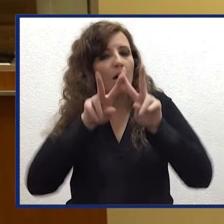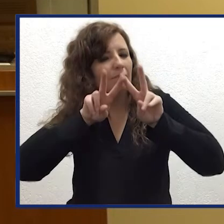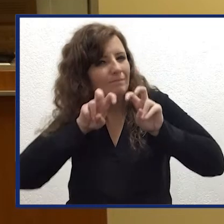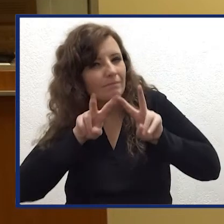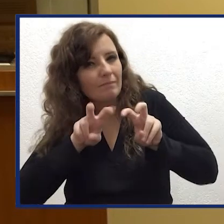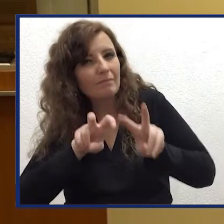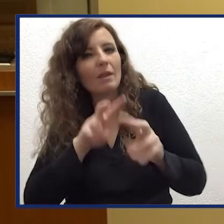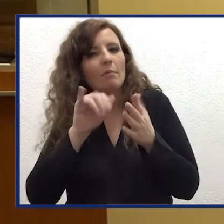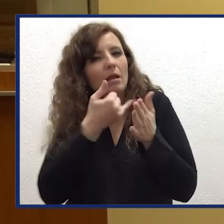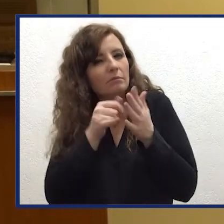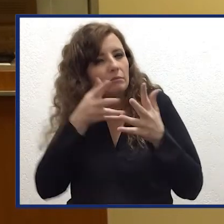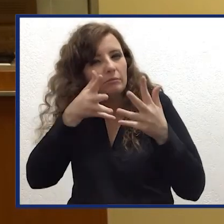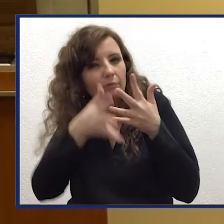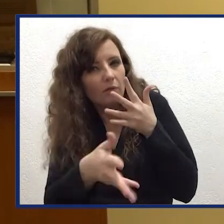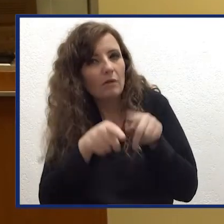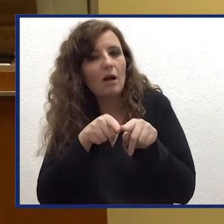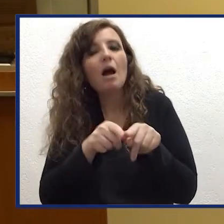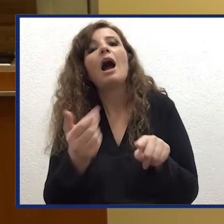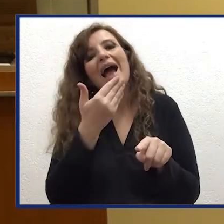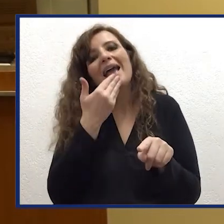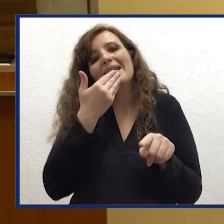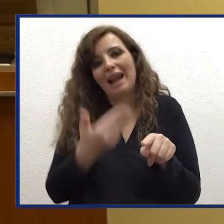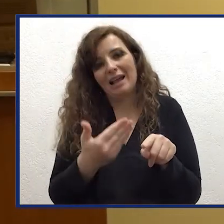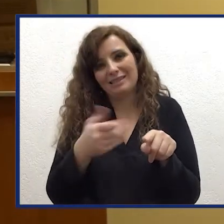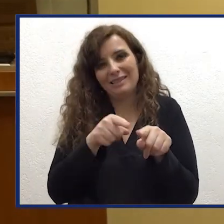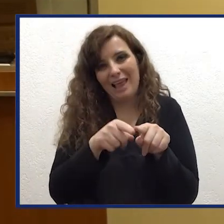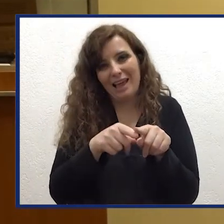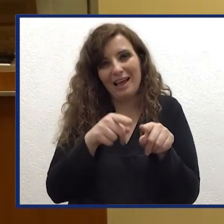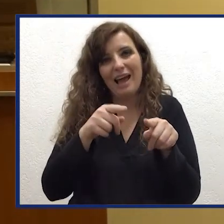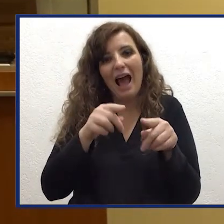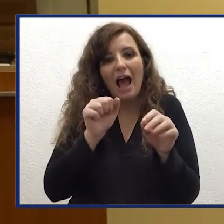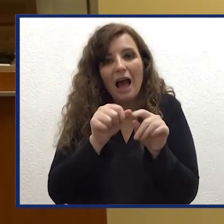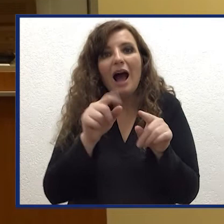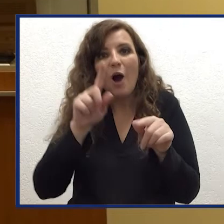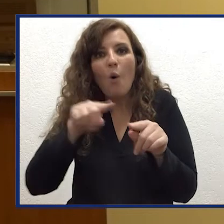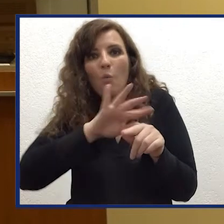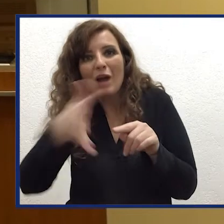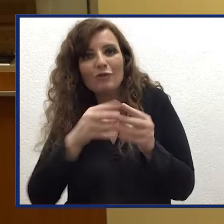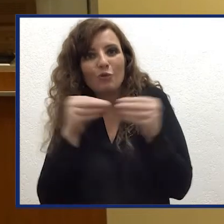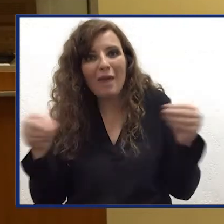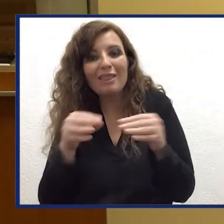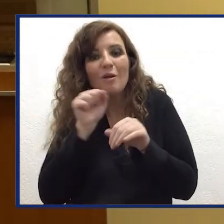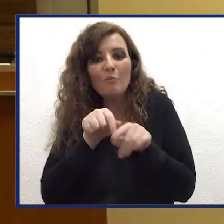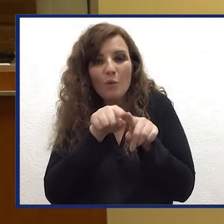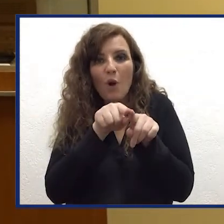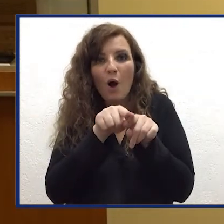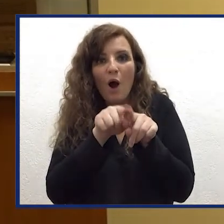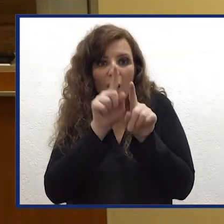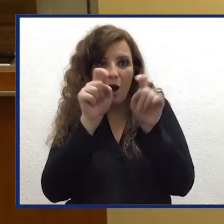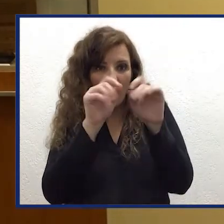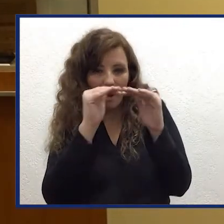ancora meglio nel dettaglio grazie poi alla possibilità di poter selezionare